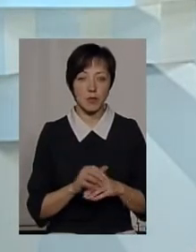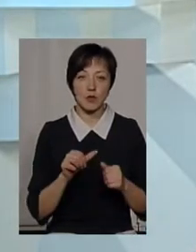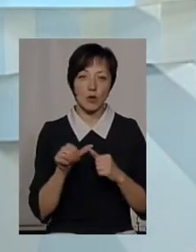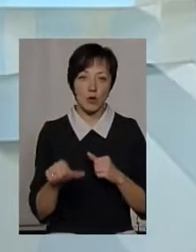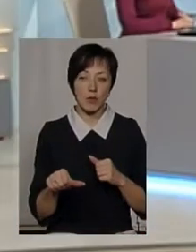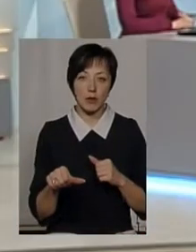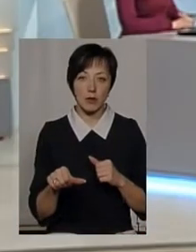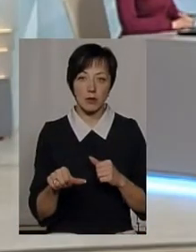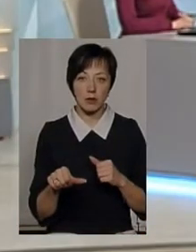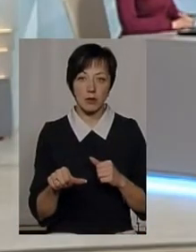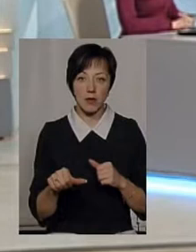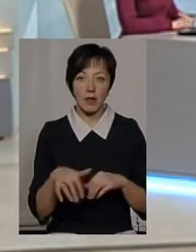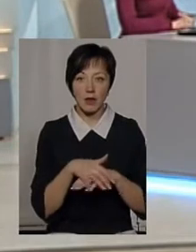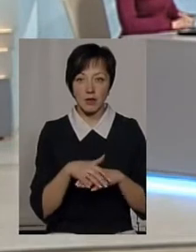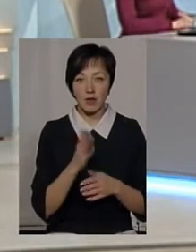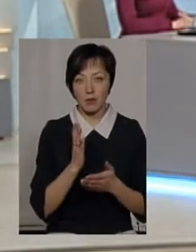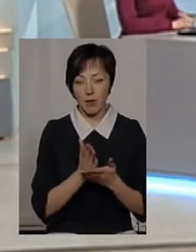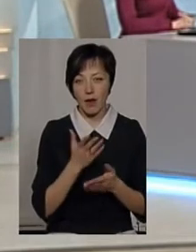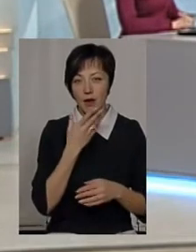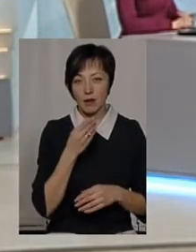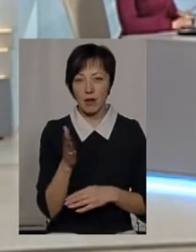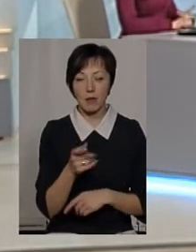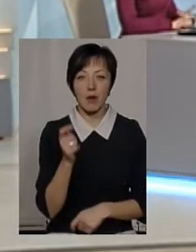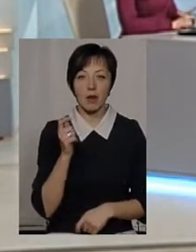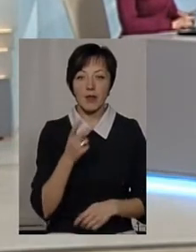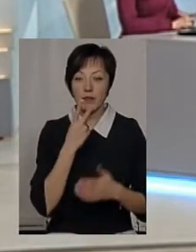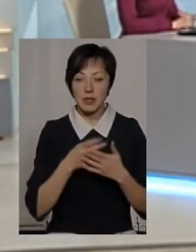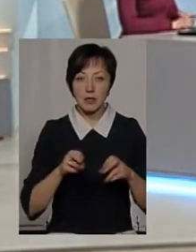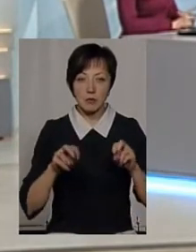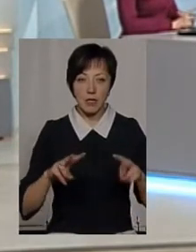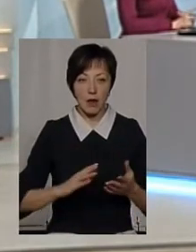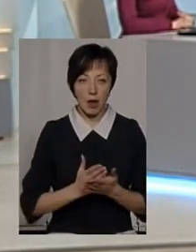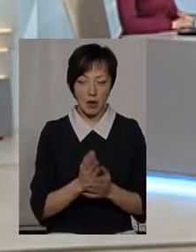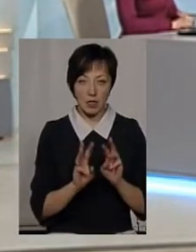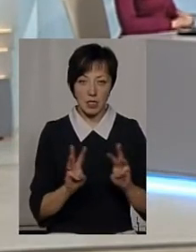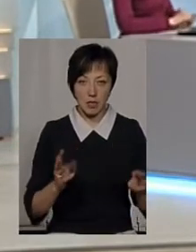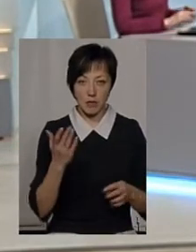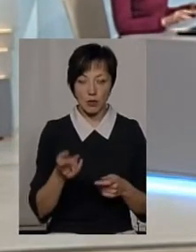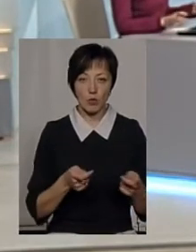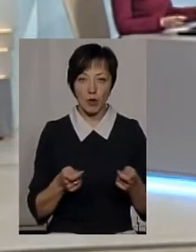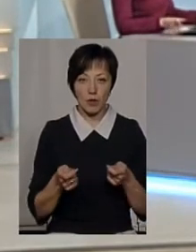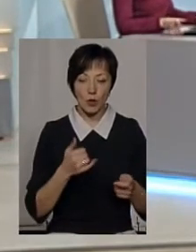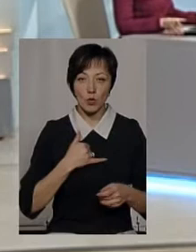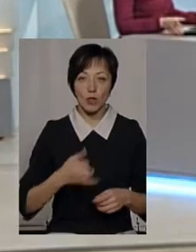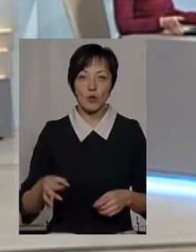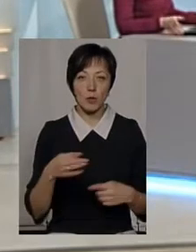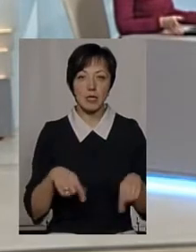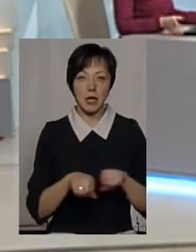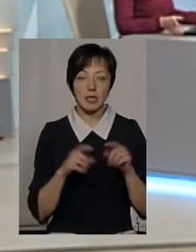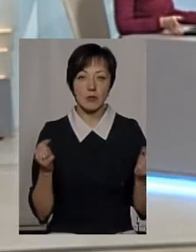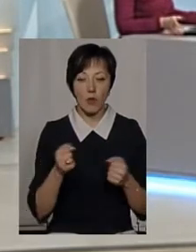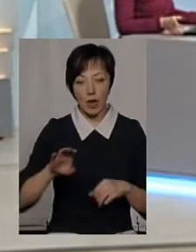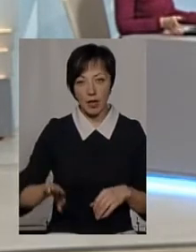зокрема, населення буде гарна рибалка. От як видно зі спеціальної карти на сайті вашого управління, у нашій області таких